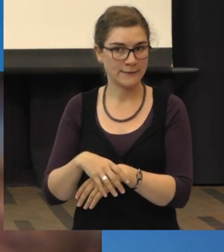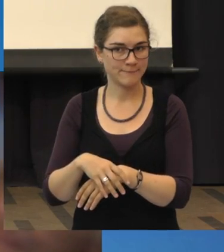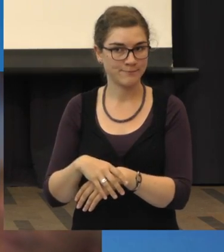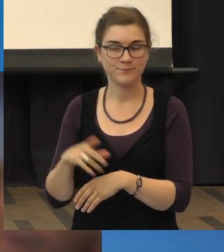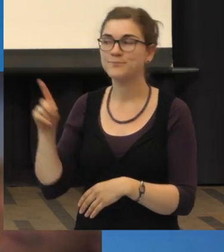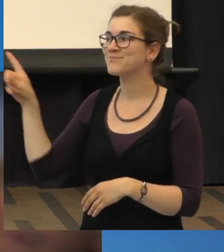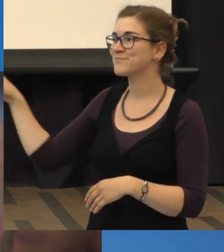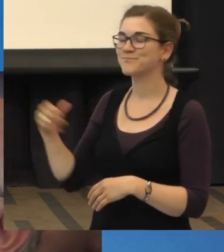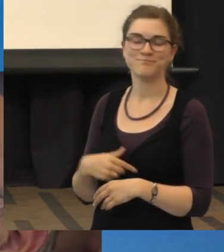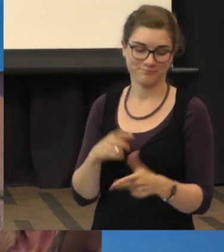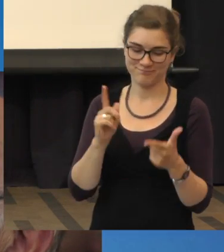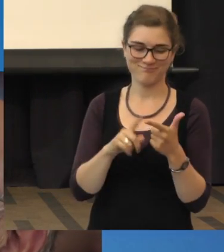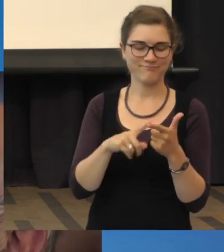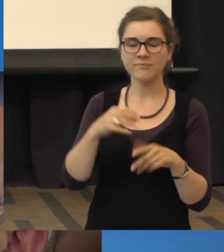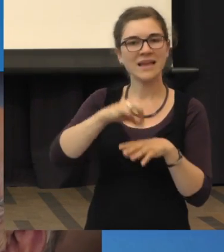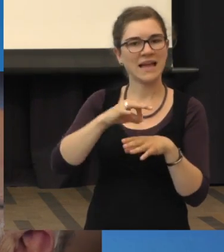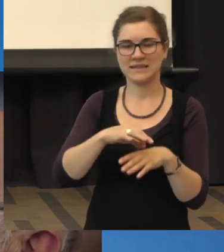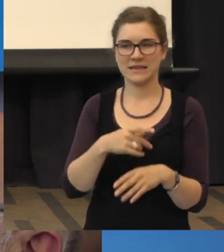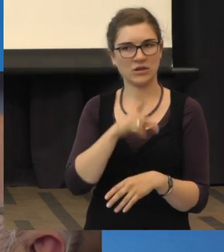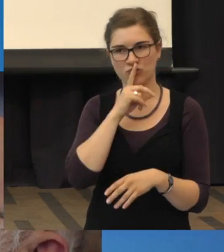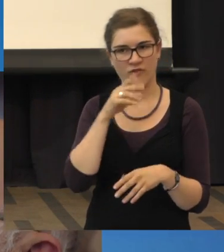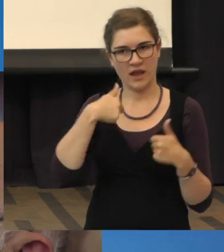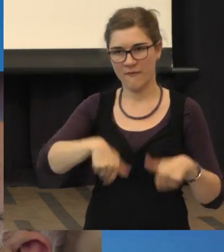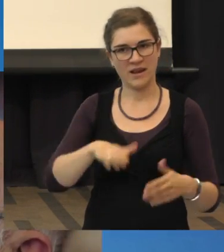Fall nicht umgehen, die ärztliche Schweigepflicht.